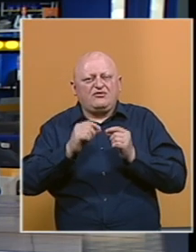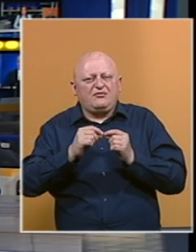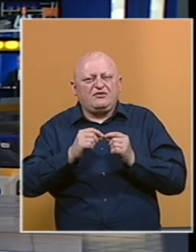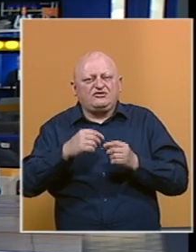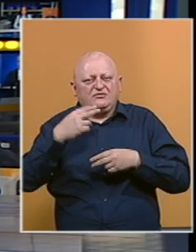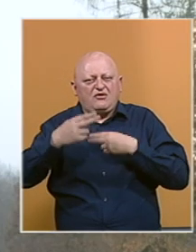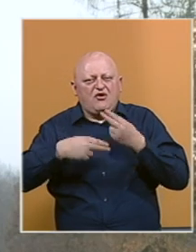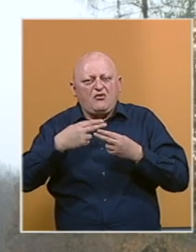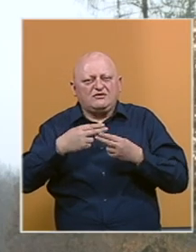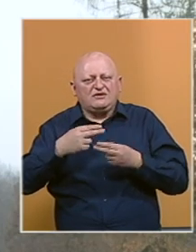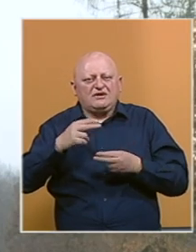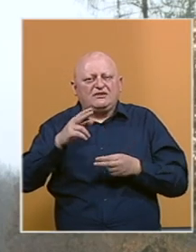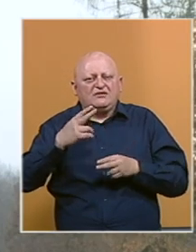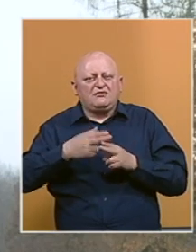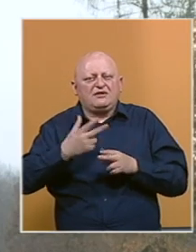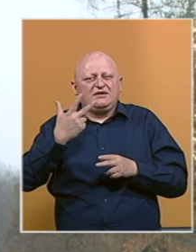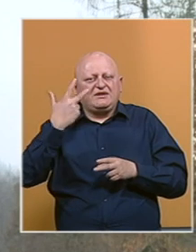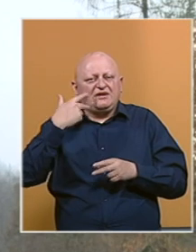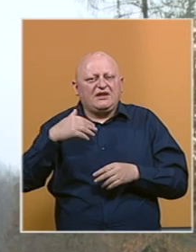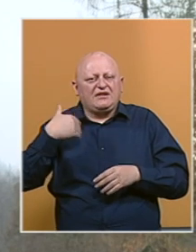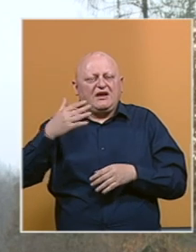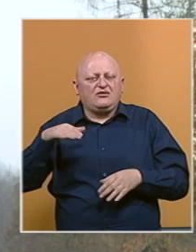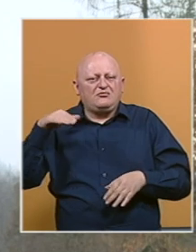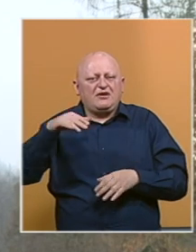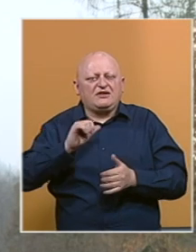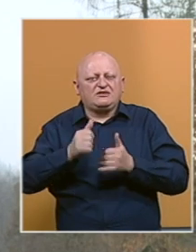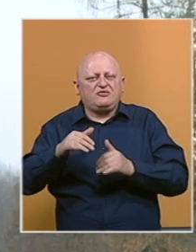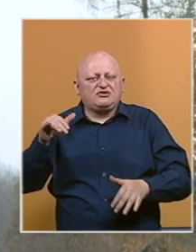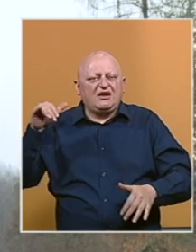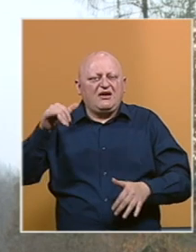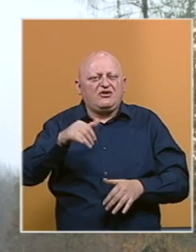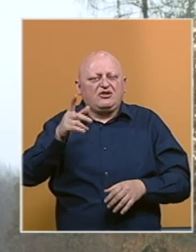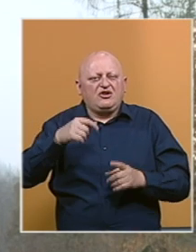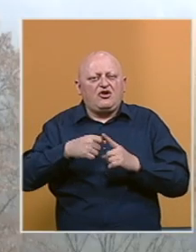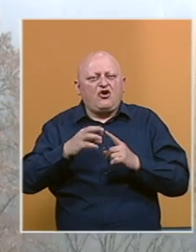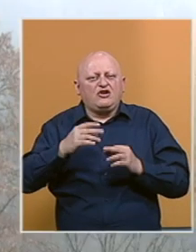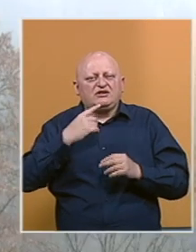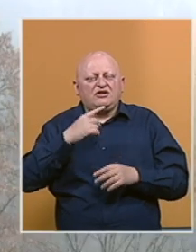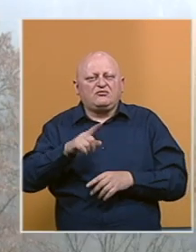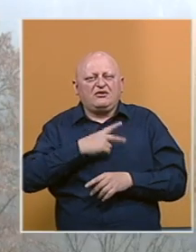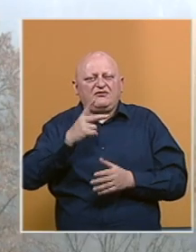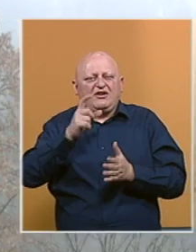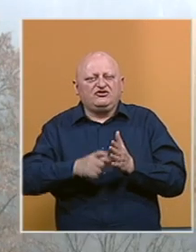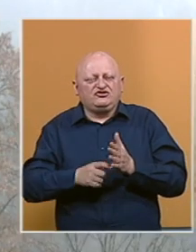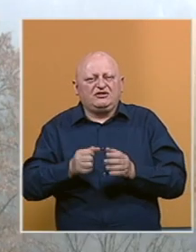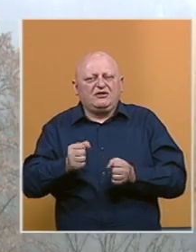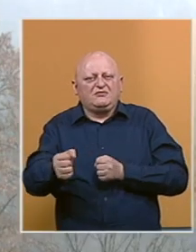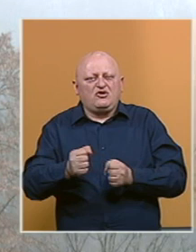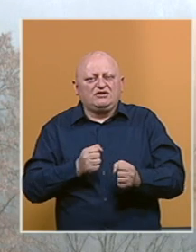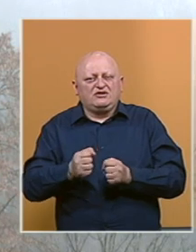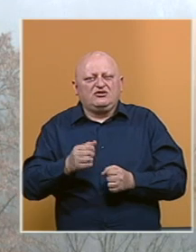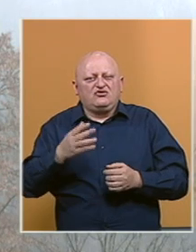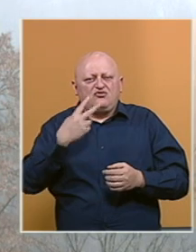Salkom Begićem. Komisija je imenovana tri dana nakon pada sportskog aviona na Kozari kada su poginula dva člana posade.